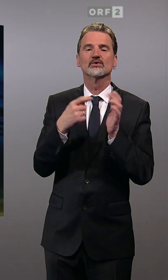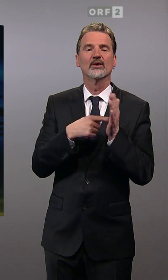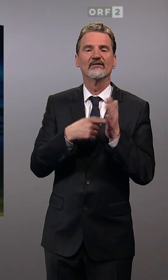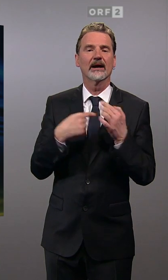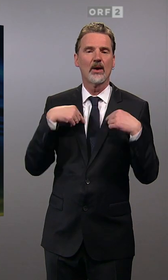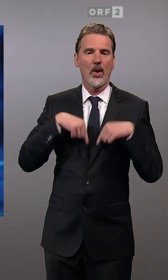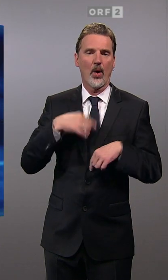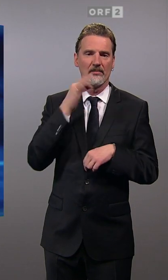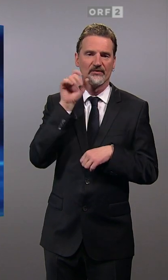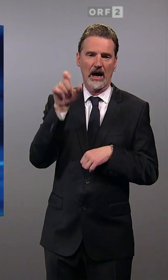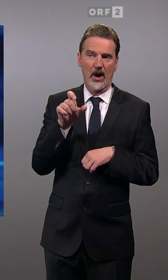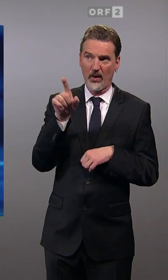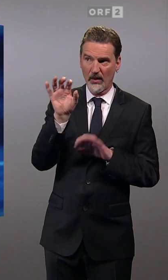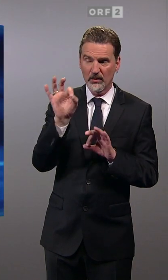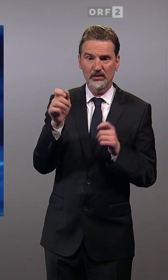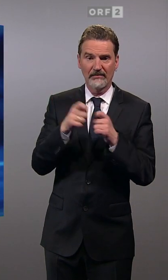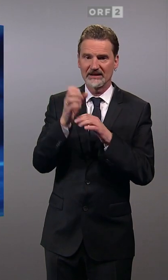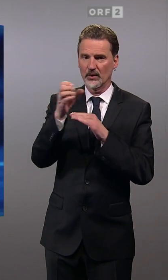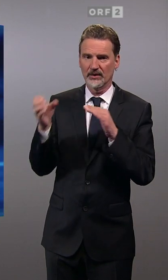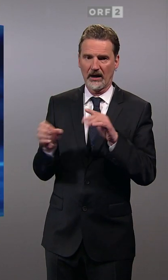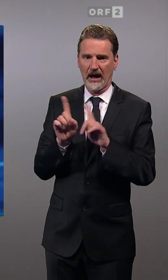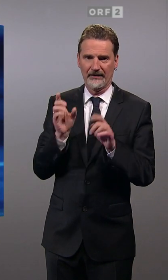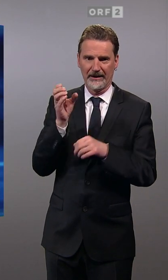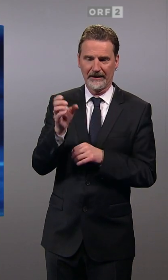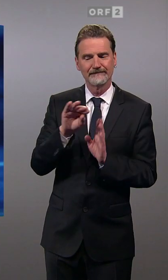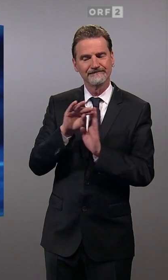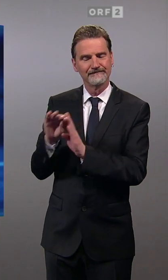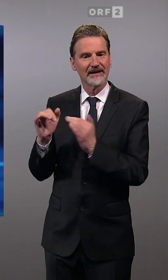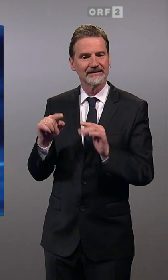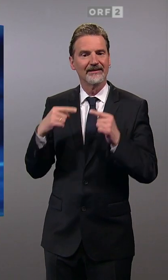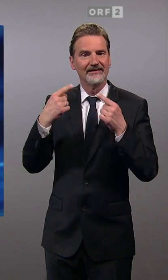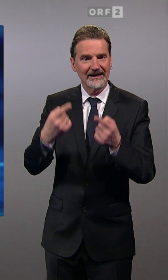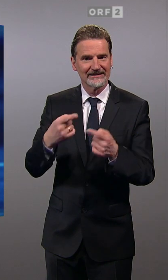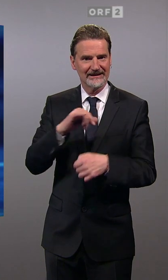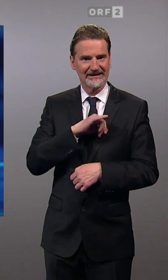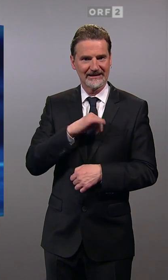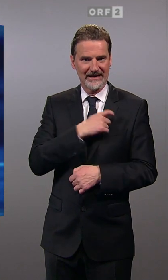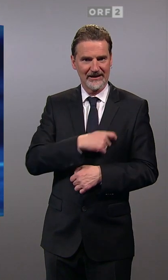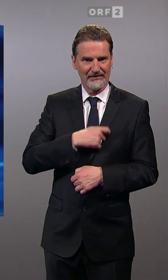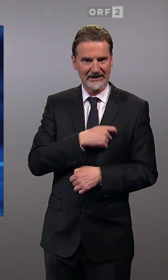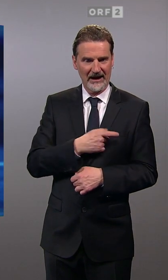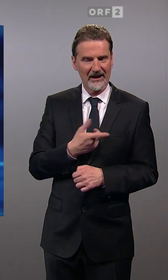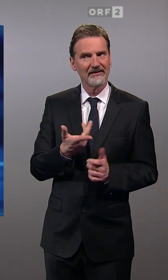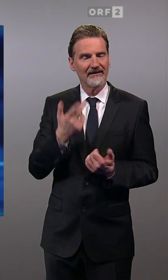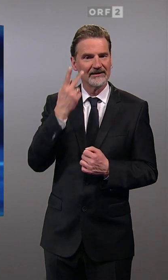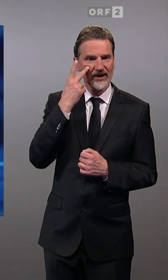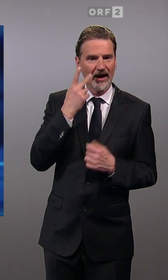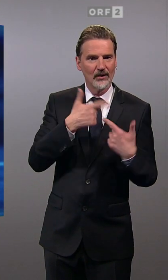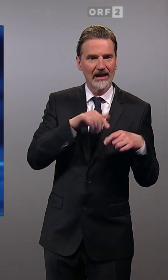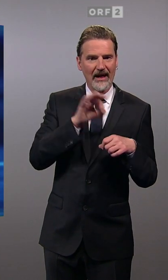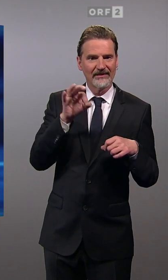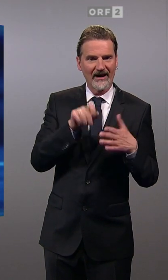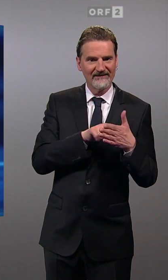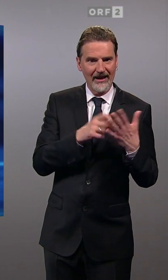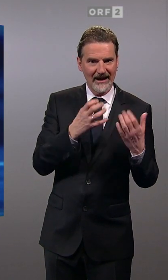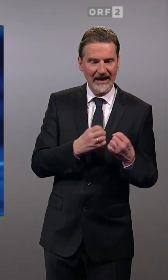Wir kommen gleich noch zu einer nächsten interessanten Partei und der Auswirkungen des Landtagswahlergebnisses dieser